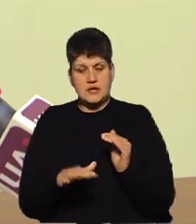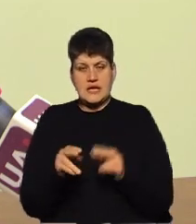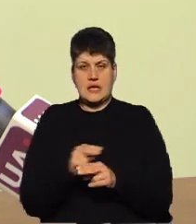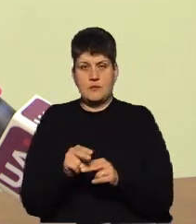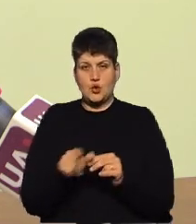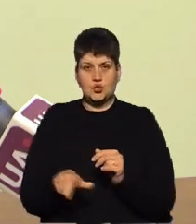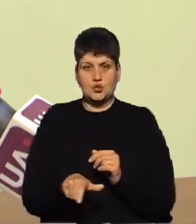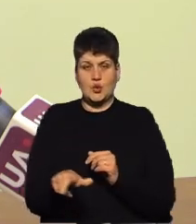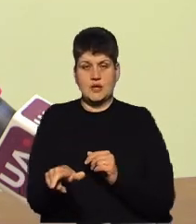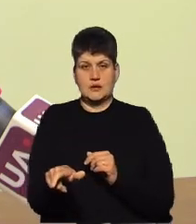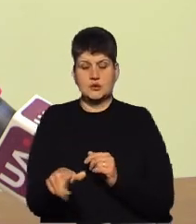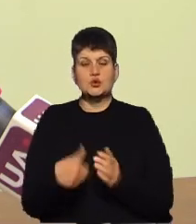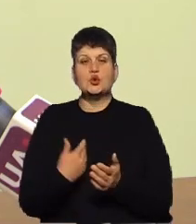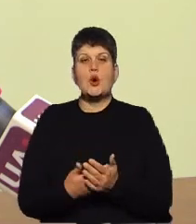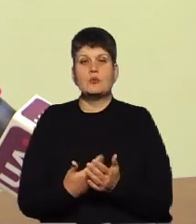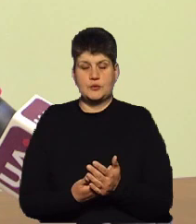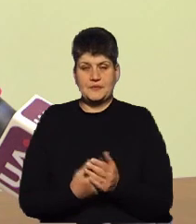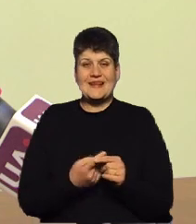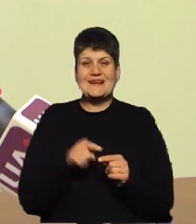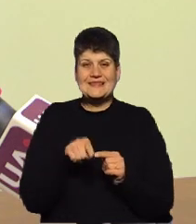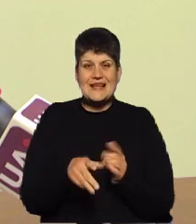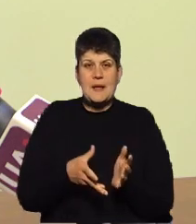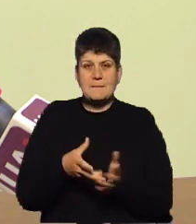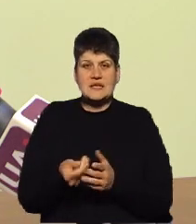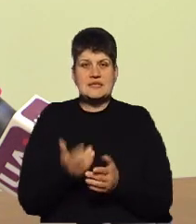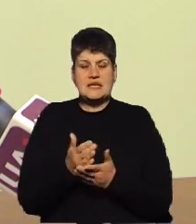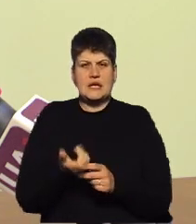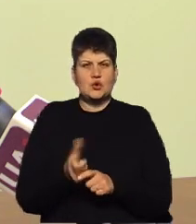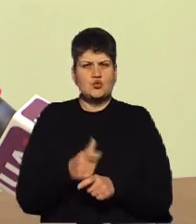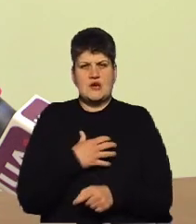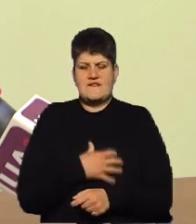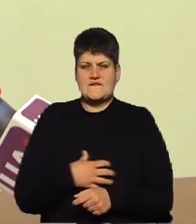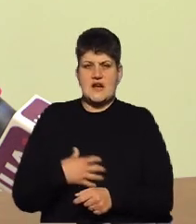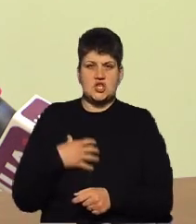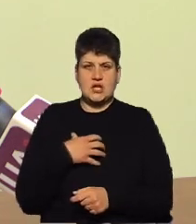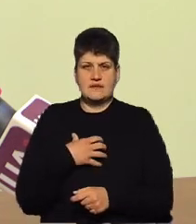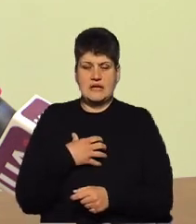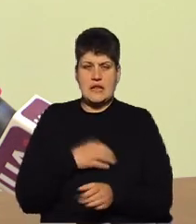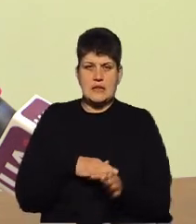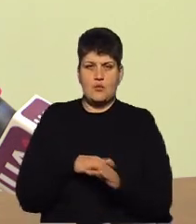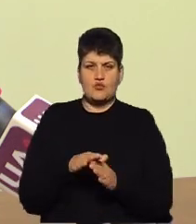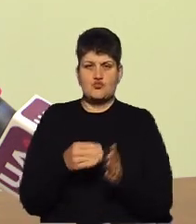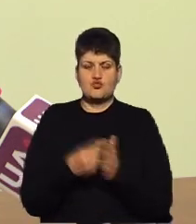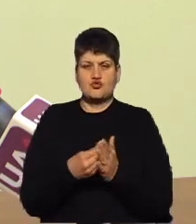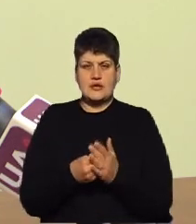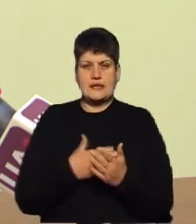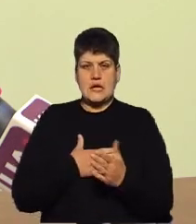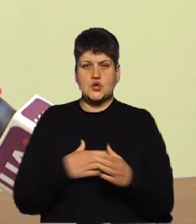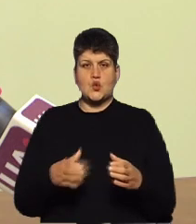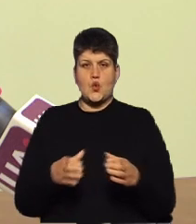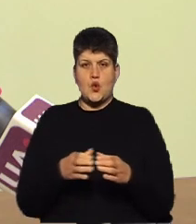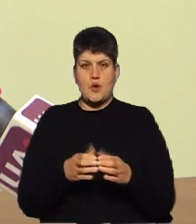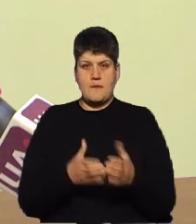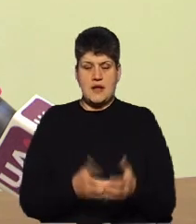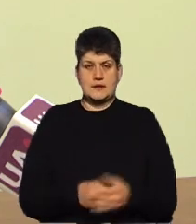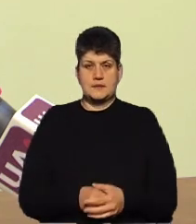Тобто, цей платіж є дуже важливим для наповнення бюджету нашої громади. Ну,